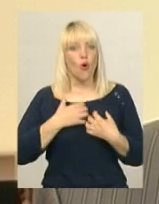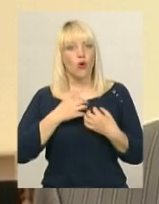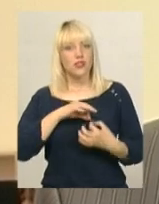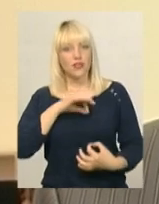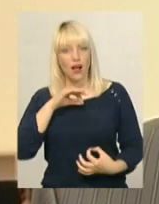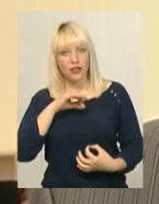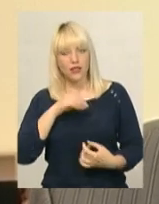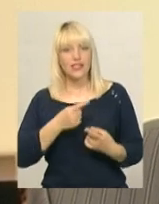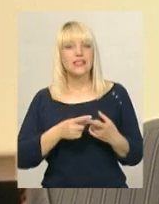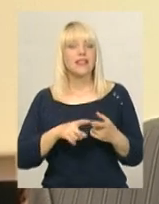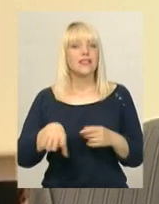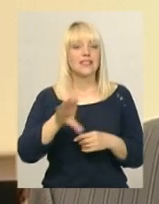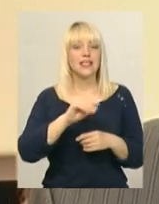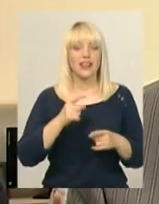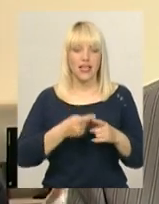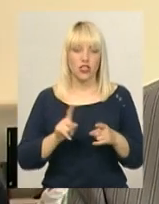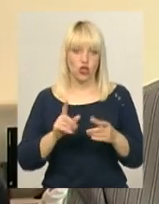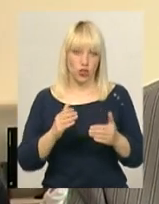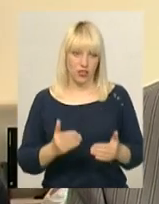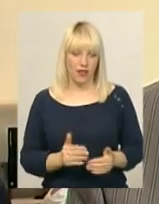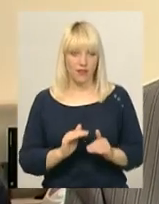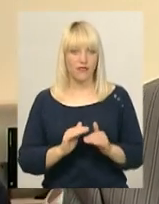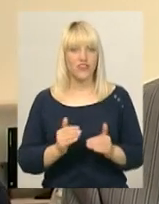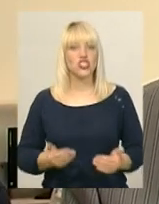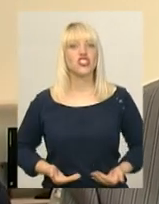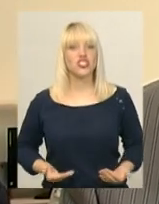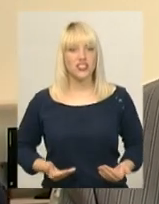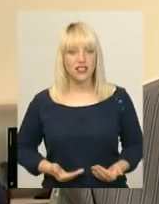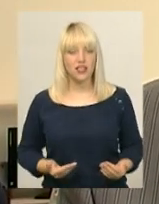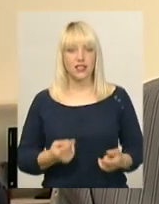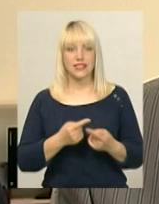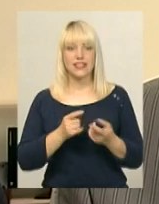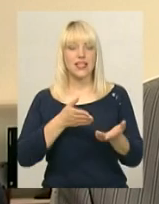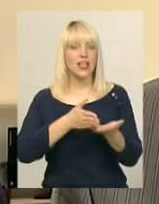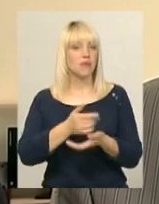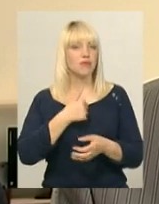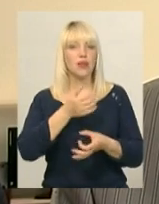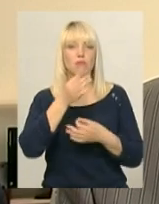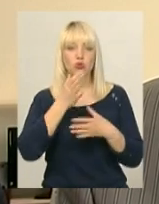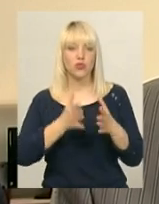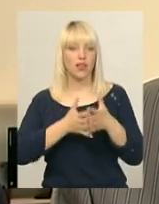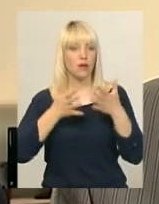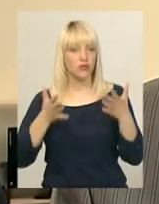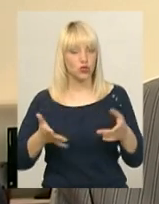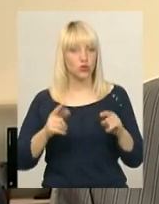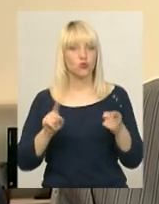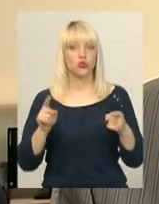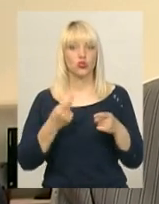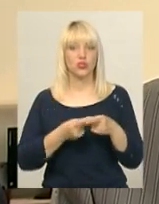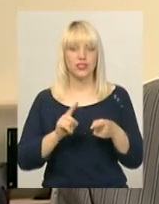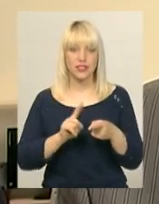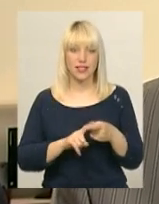все те, що є в житті. Цей напрям мені імпонує найбільше, тому що це